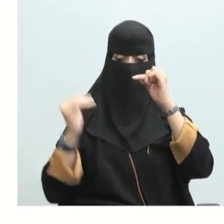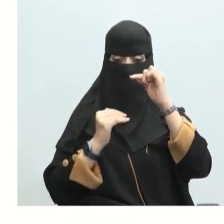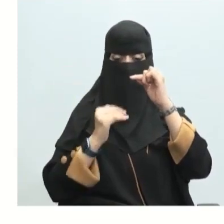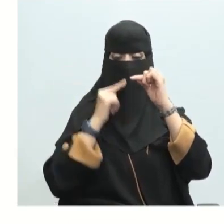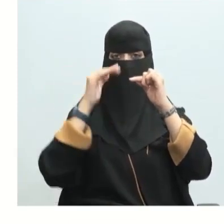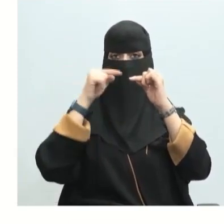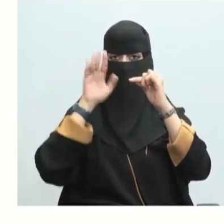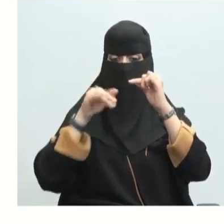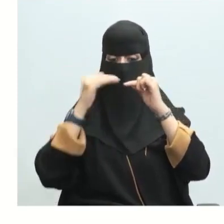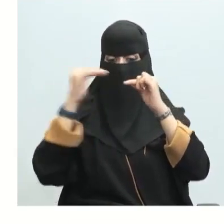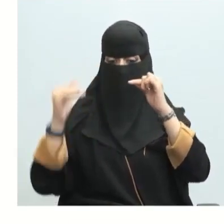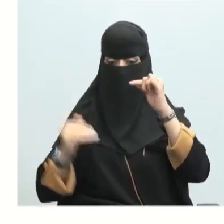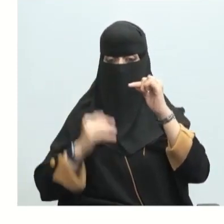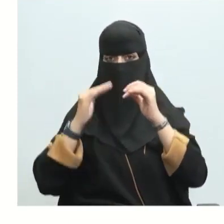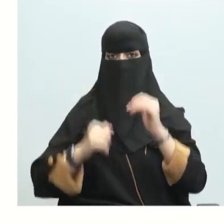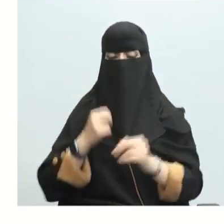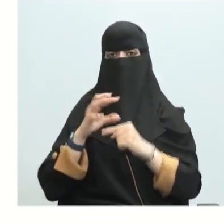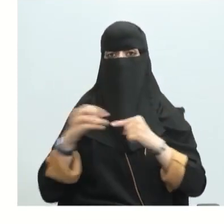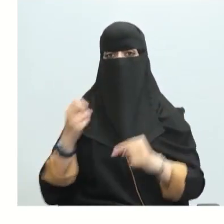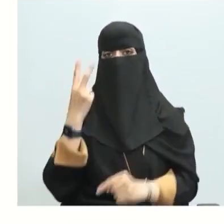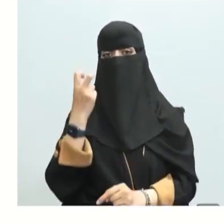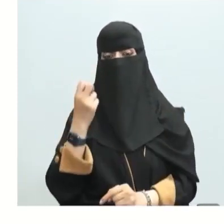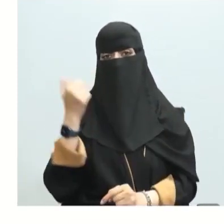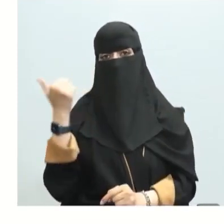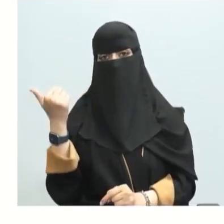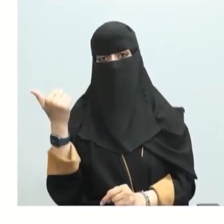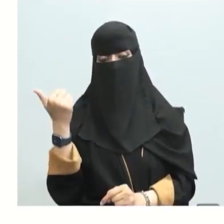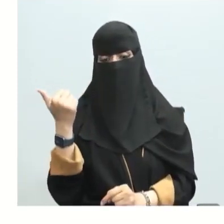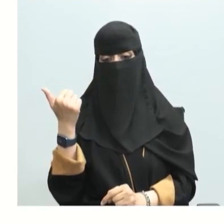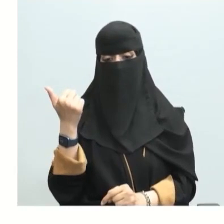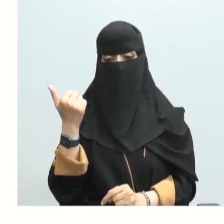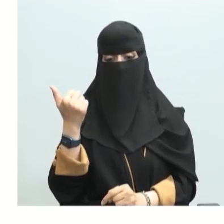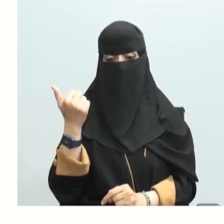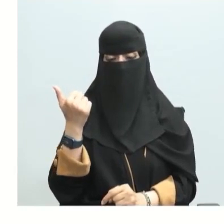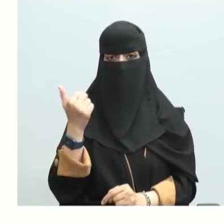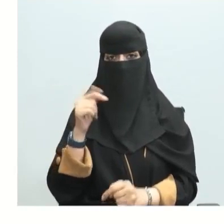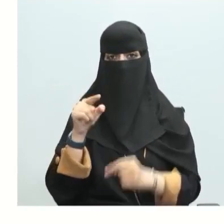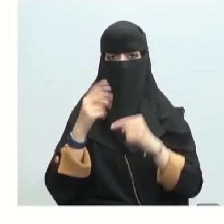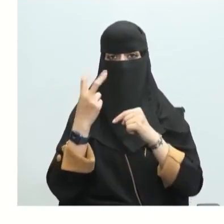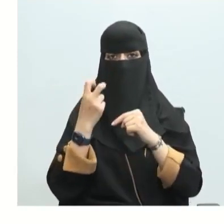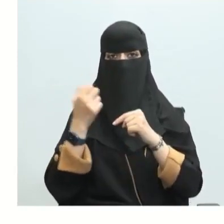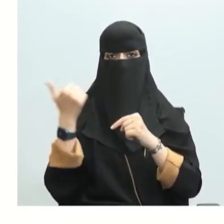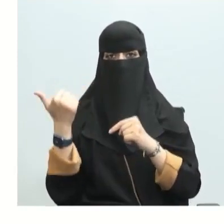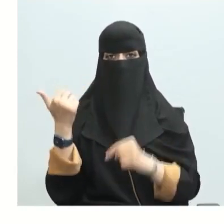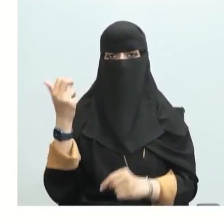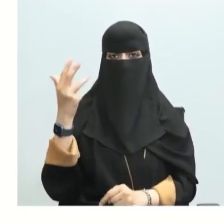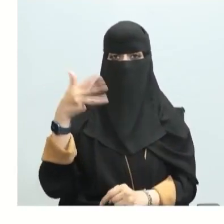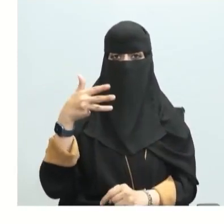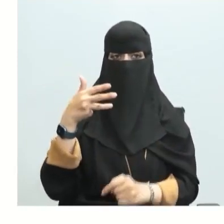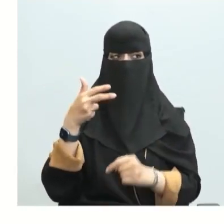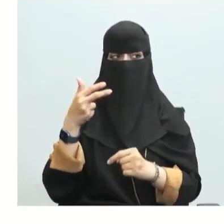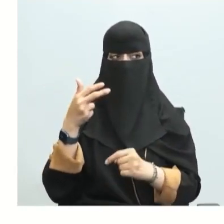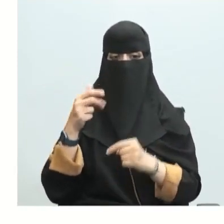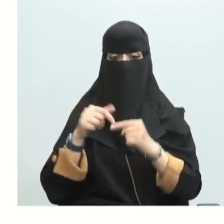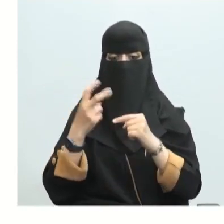ستكون القيمة تحت الصفر سالب 288 و60 إذن ستوضع في المنطقة ما بين